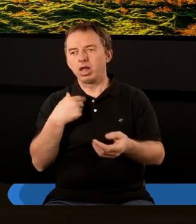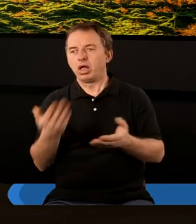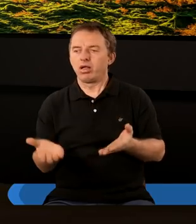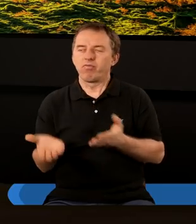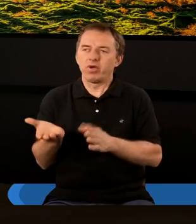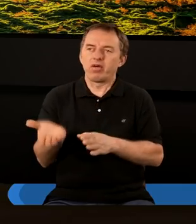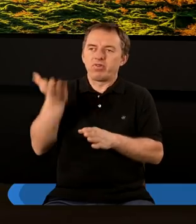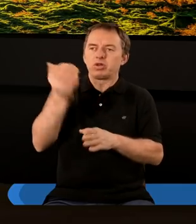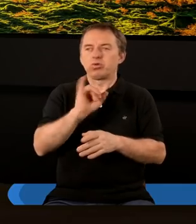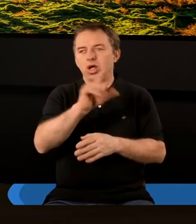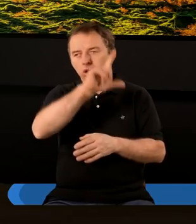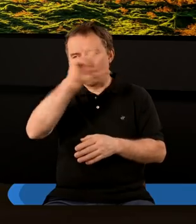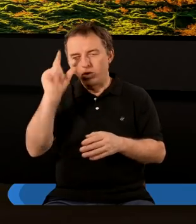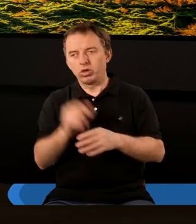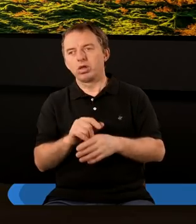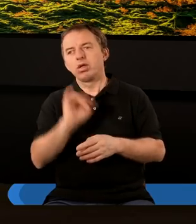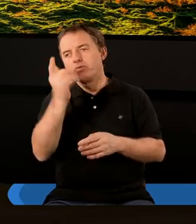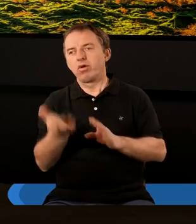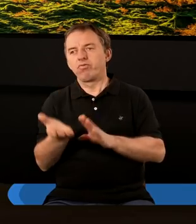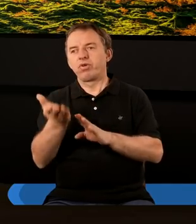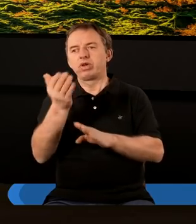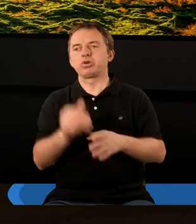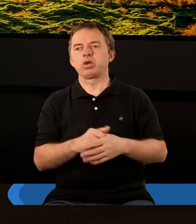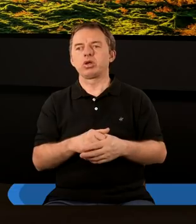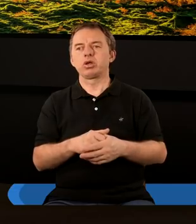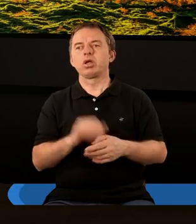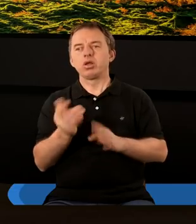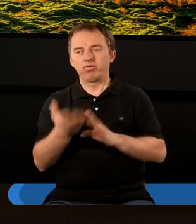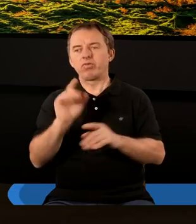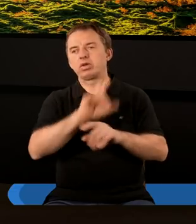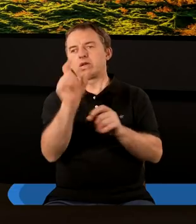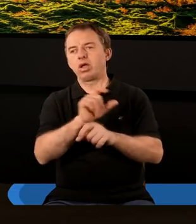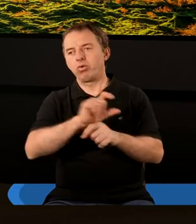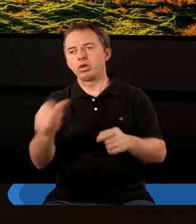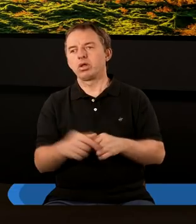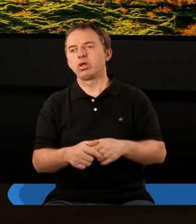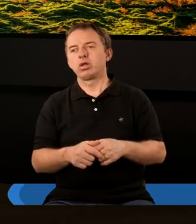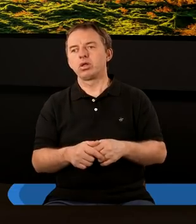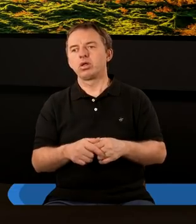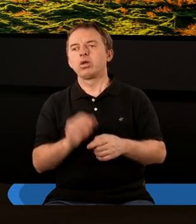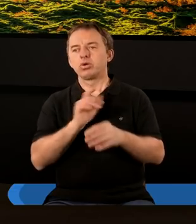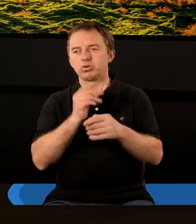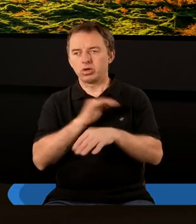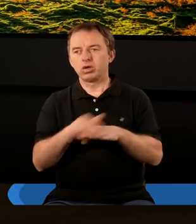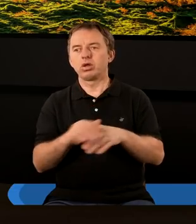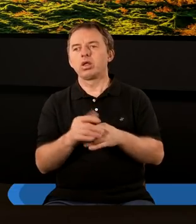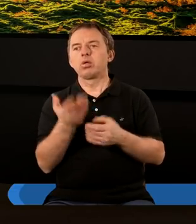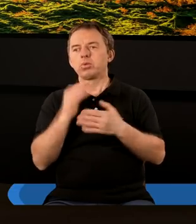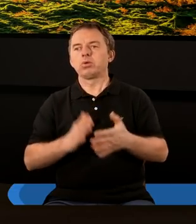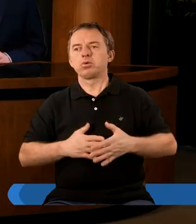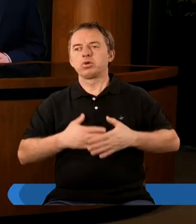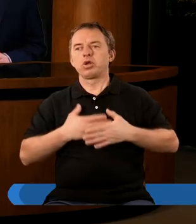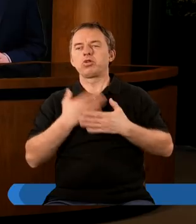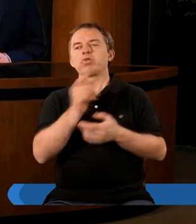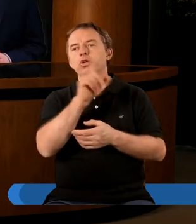wywyższył jako ludzie. Jak On nas wywyższył. Jak wywyższa cały czas. Ja jestem naprawdę, powiem szczerze, jestem mocno